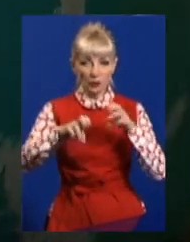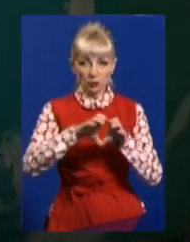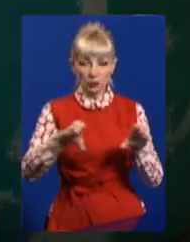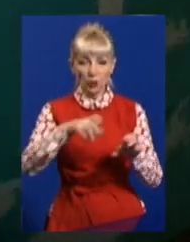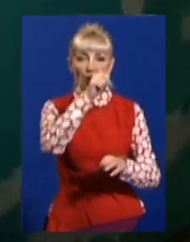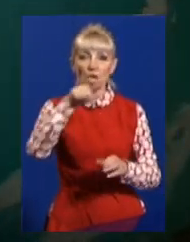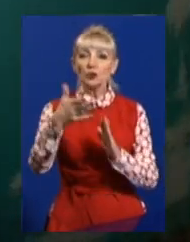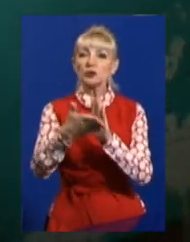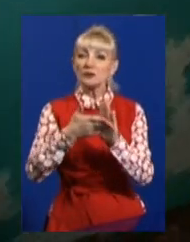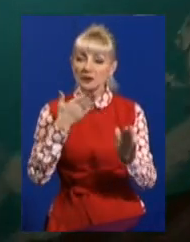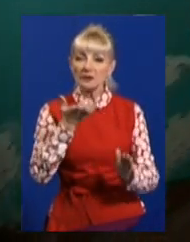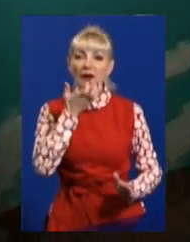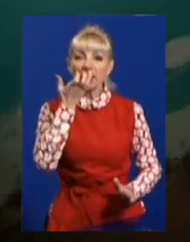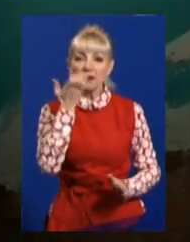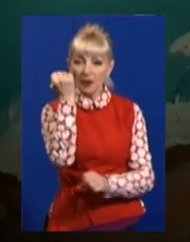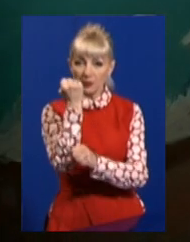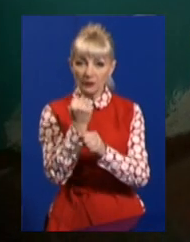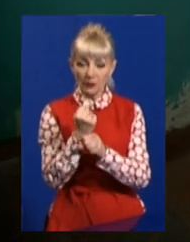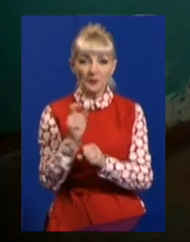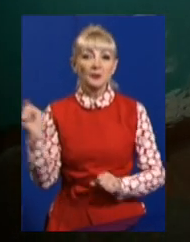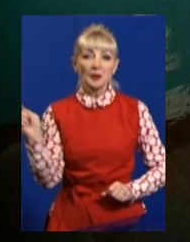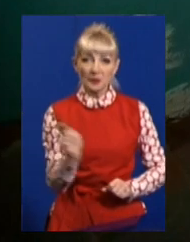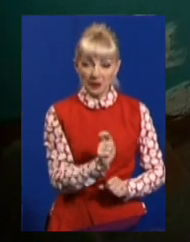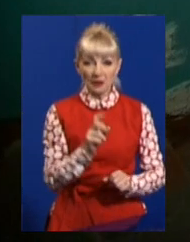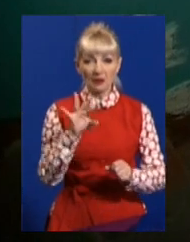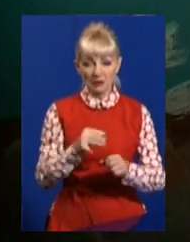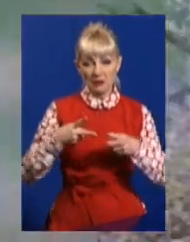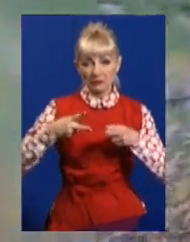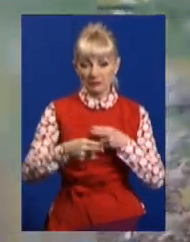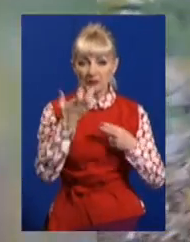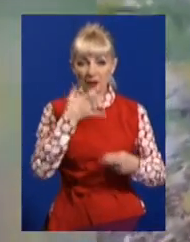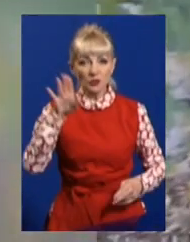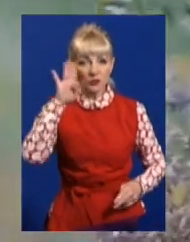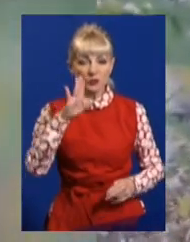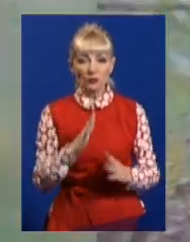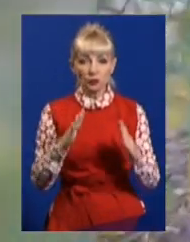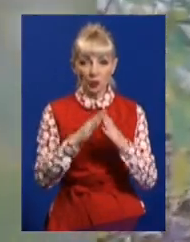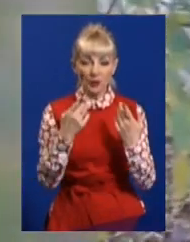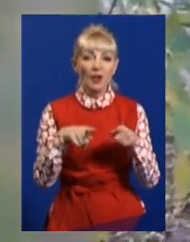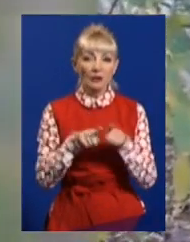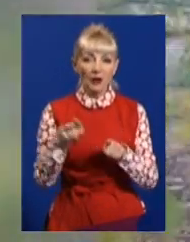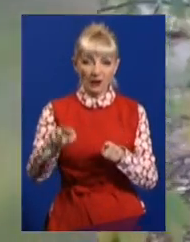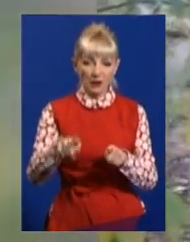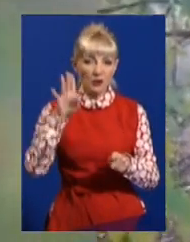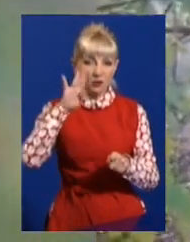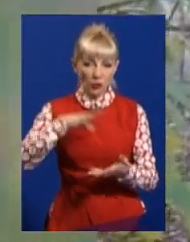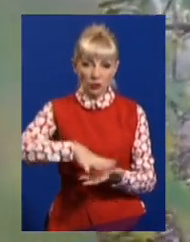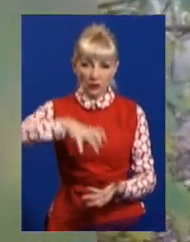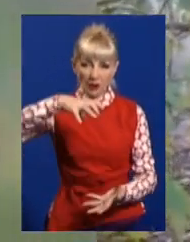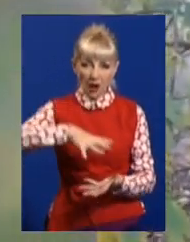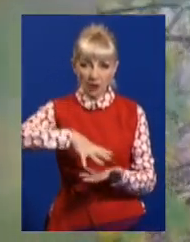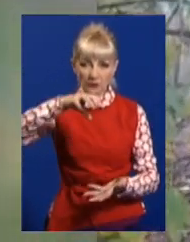викликали тепловиків. По приїзду комунальники перекрили гарячу воду у будинку. Ось так вони відкачували її з підвалу.